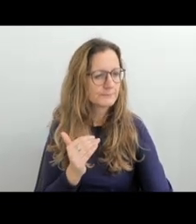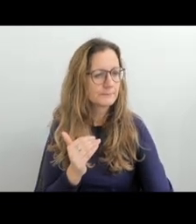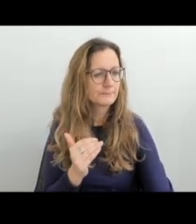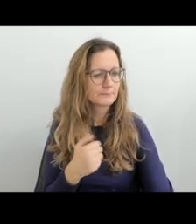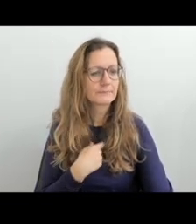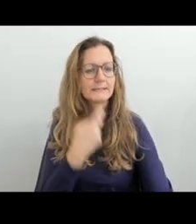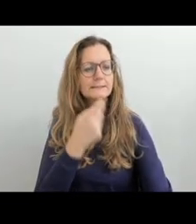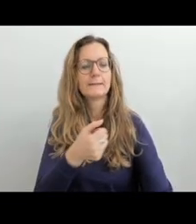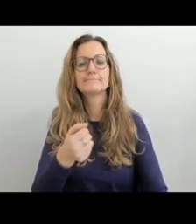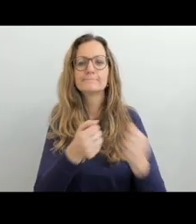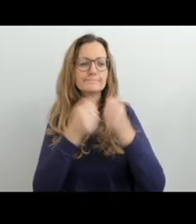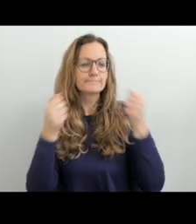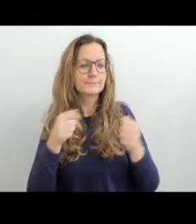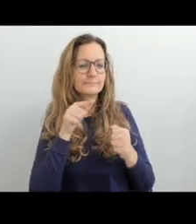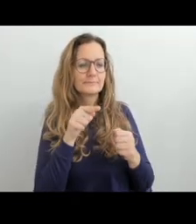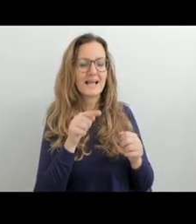jazyk.